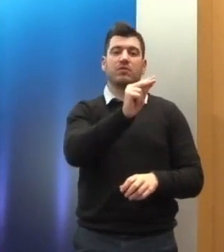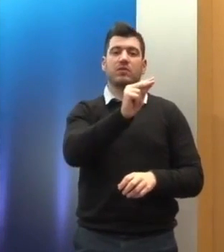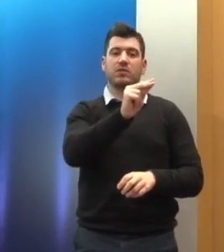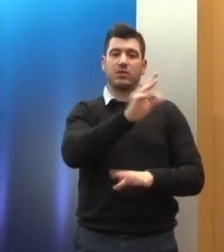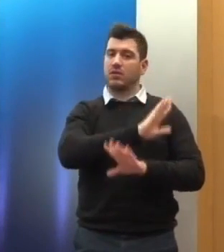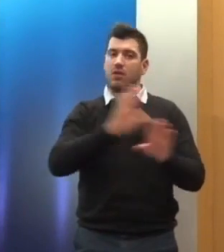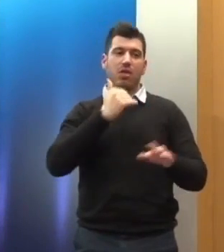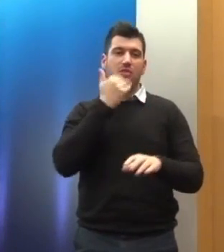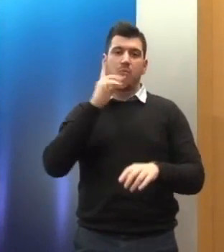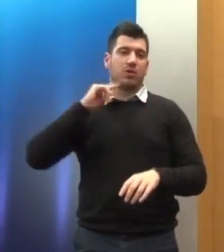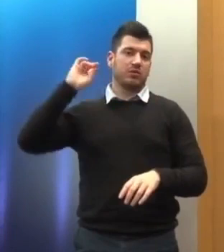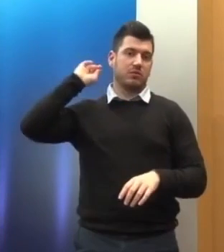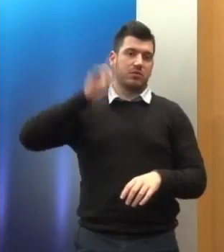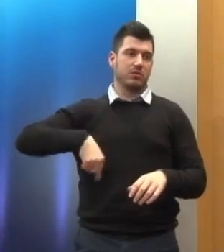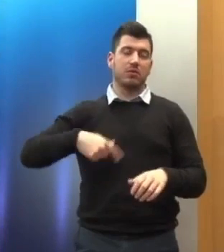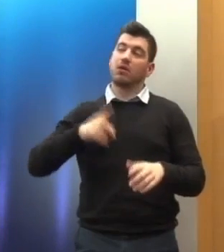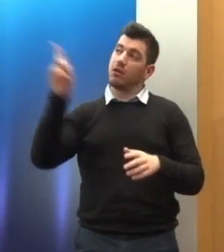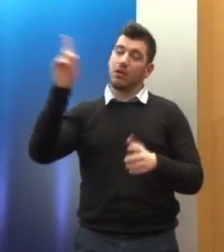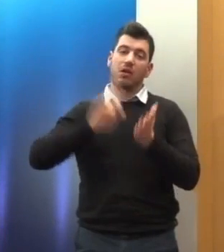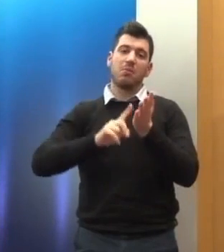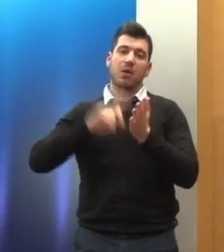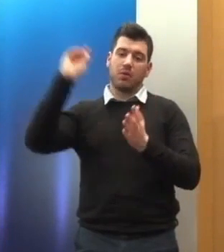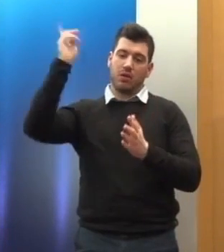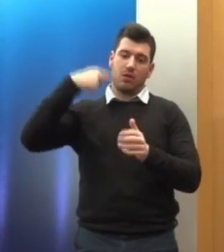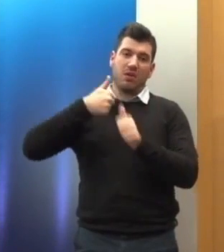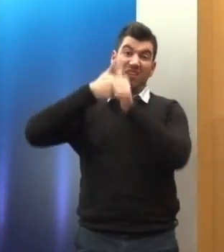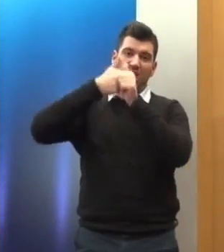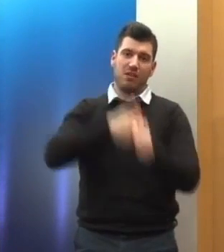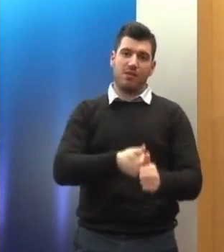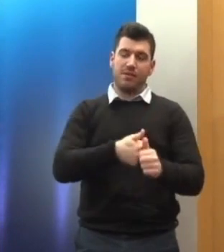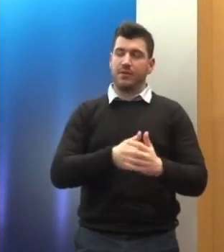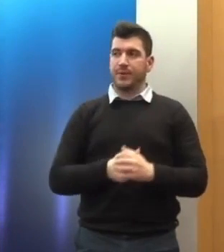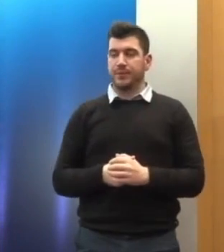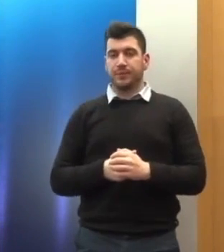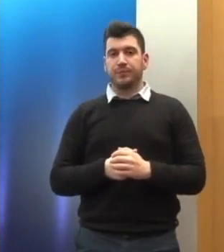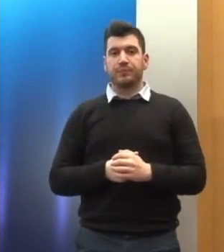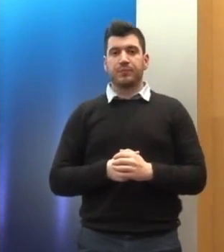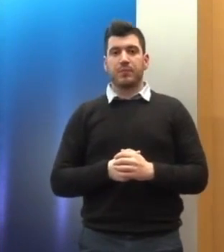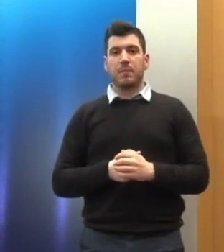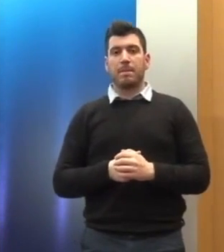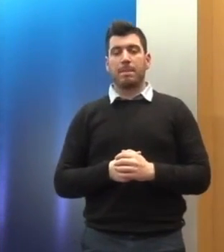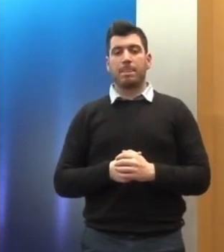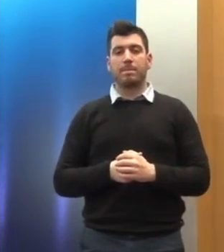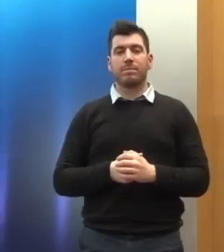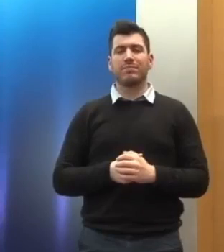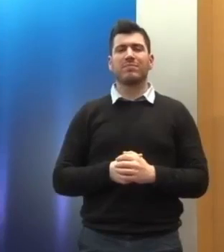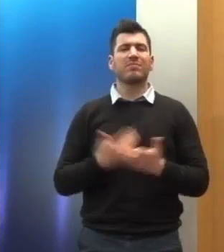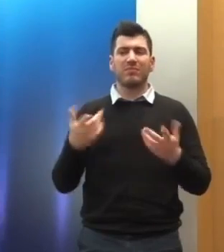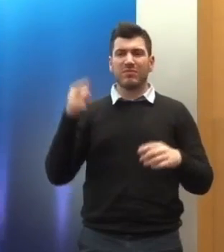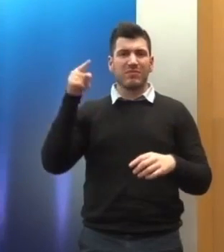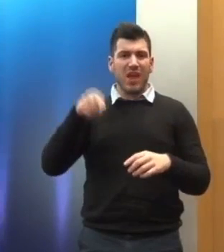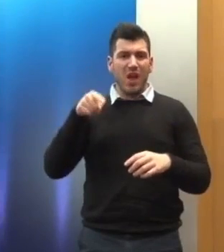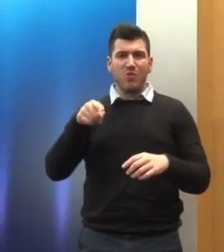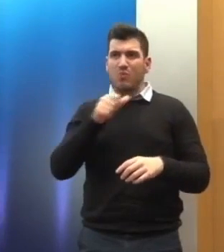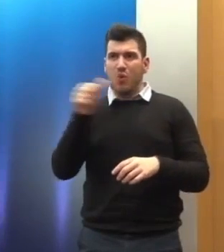Δεν αμφισβητεί κανένας τη δεσμευτικότητα των κανόνων, άλλων νομικών κειμένων. Εδώ όμως δεν έχουμε να κάνουμε μόνο με